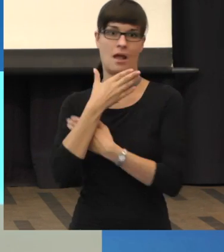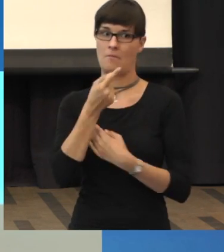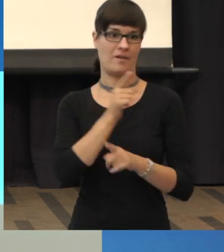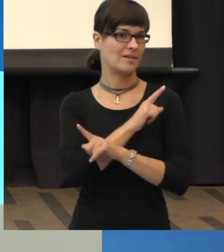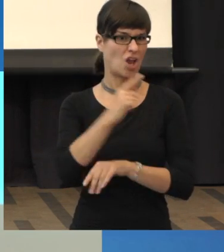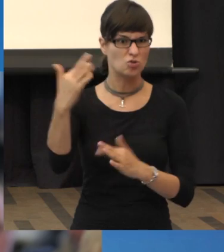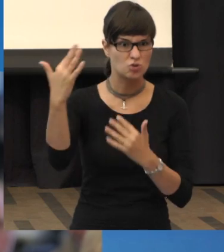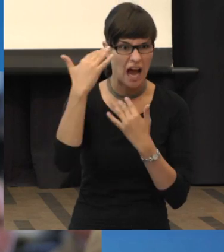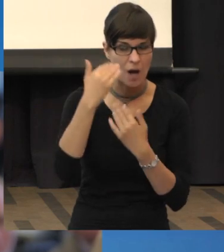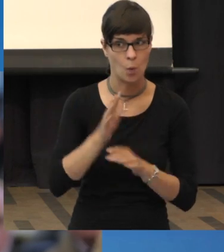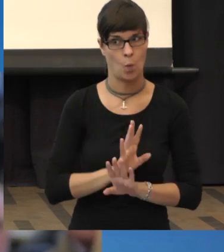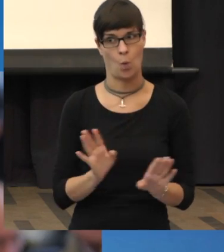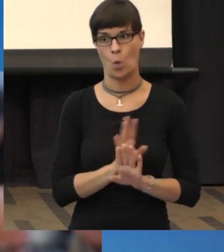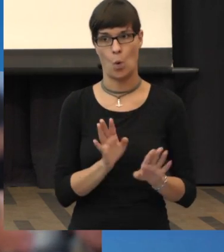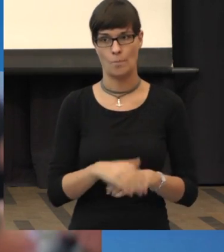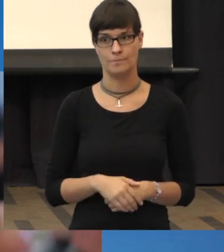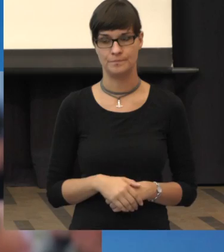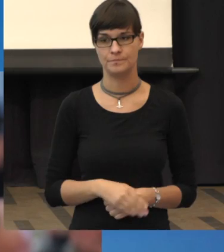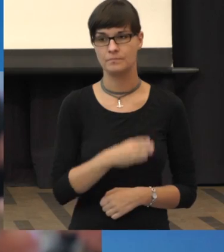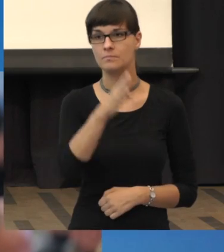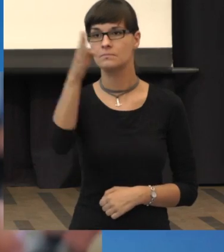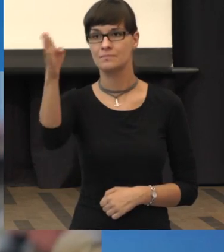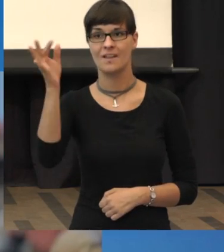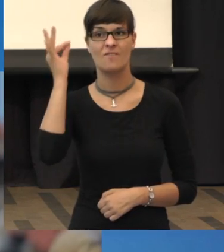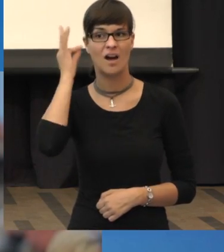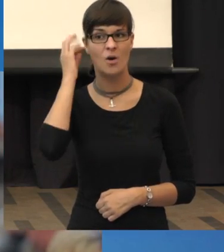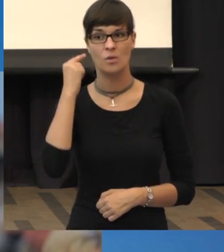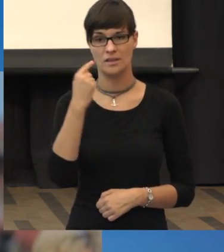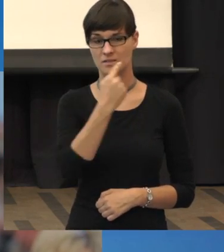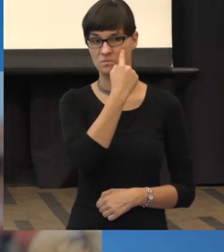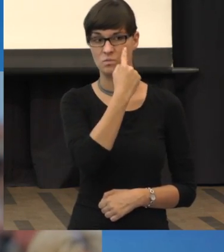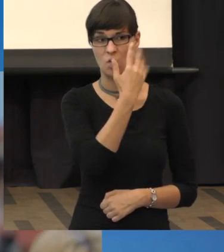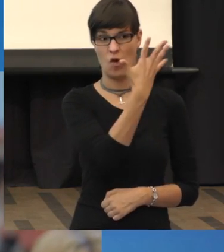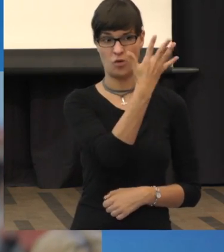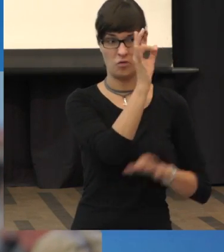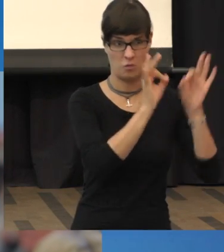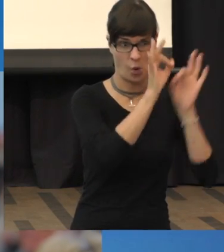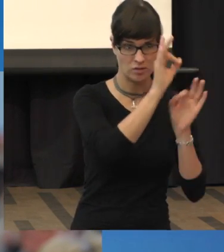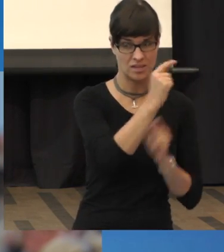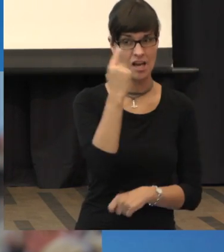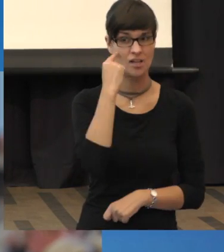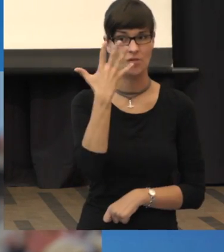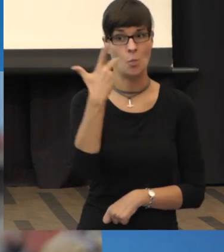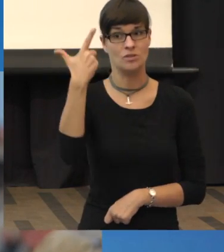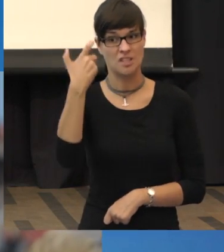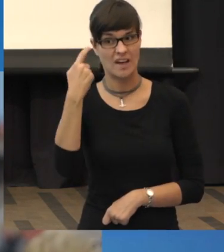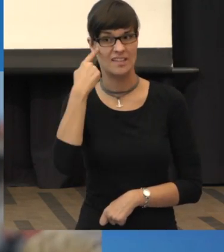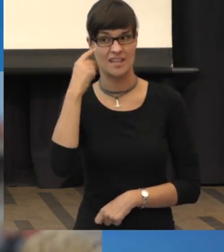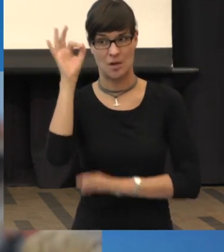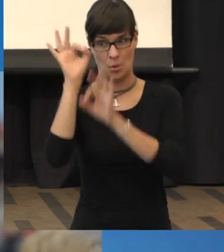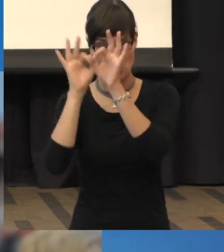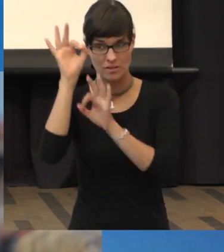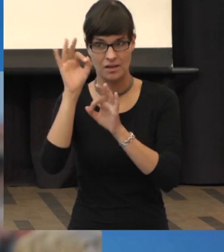Also ich habe die feuchte Makula und habe dann noch 5 und da 20 bis 25 Prozent und sehe neuerdings immer so ein Gitter,